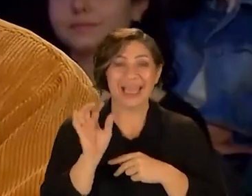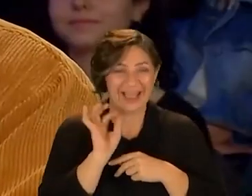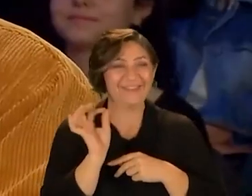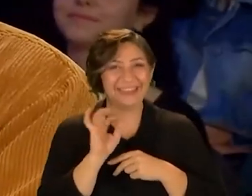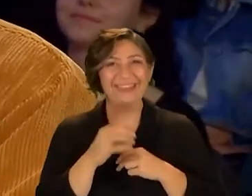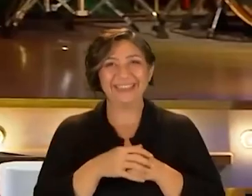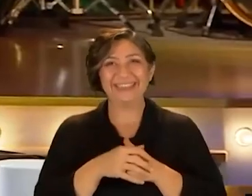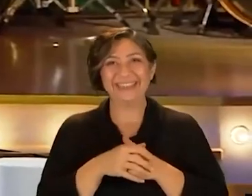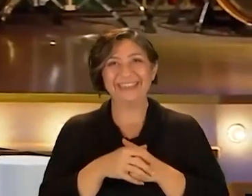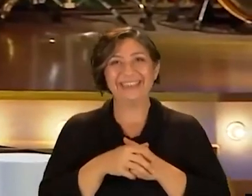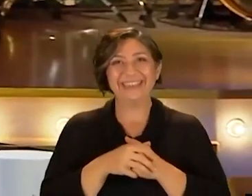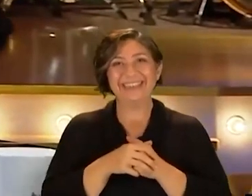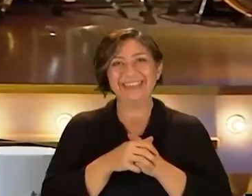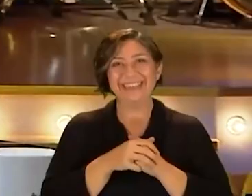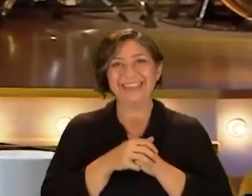Evet.